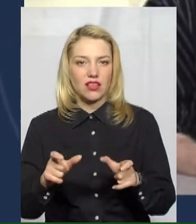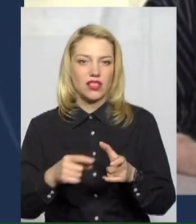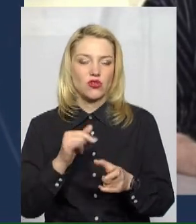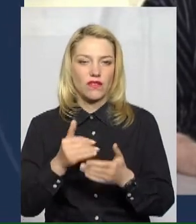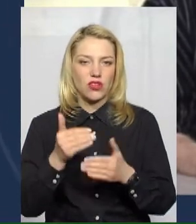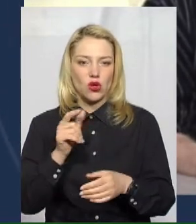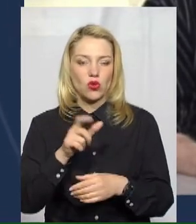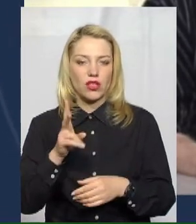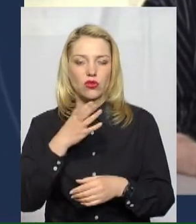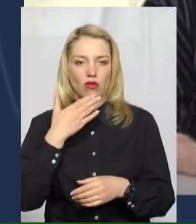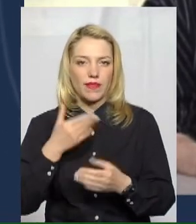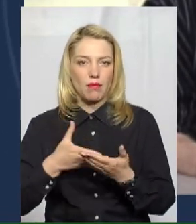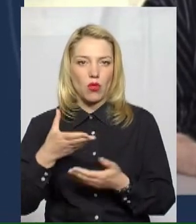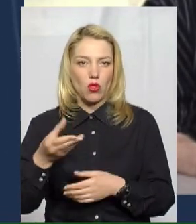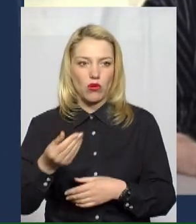не платять?